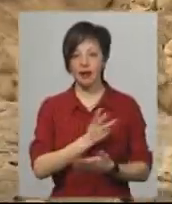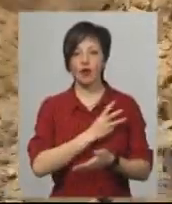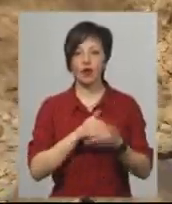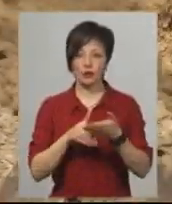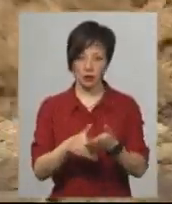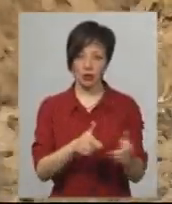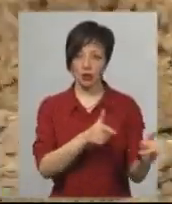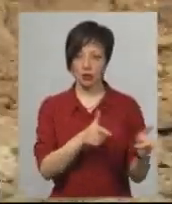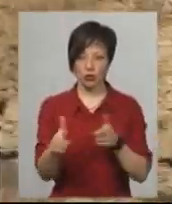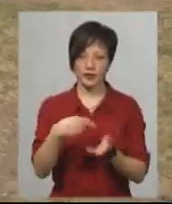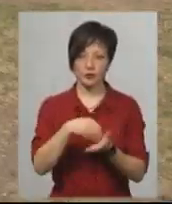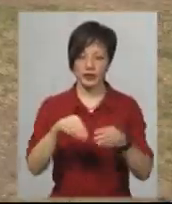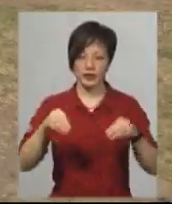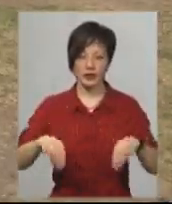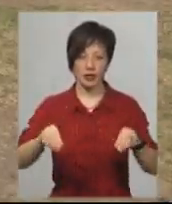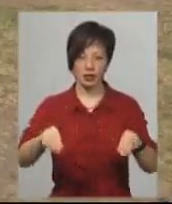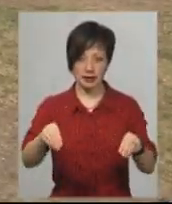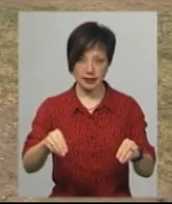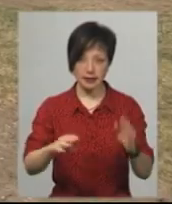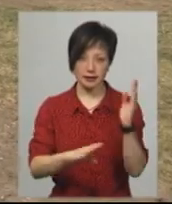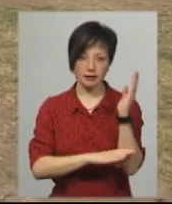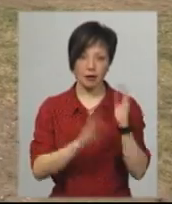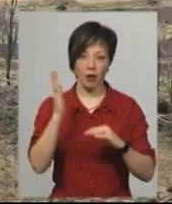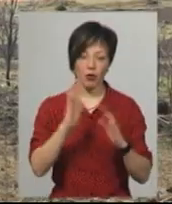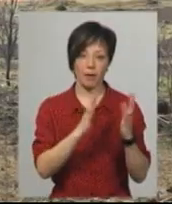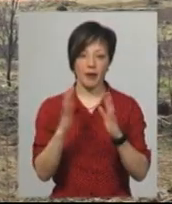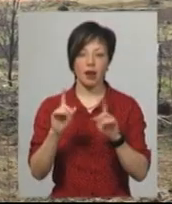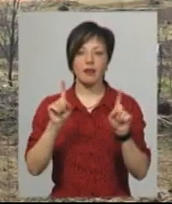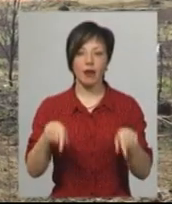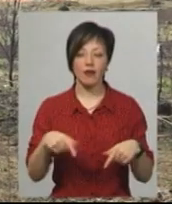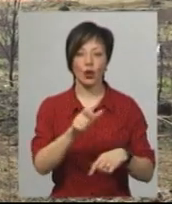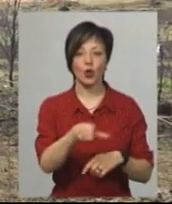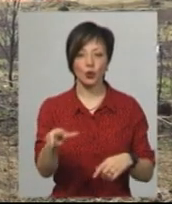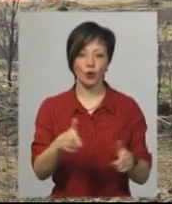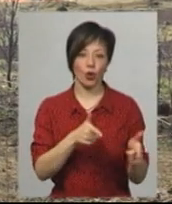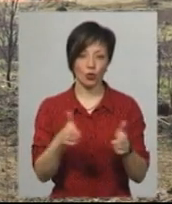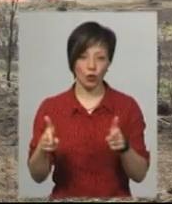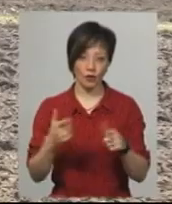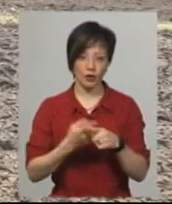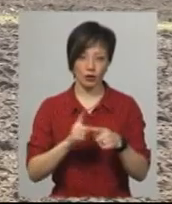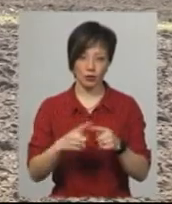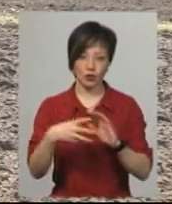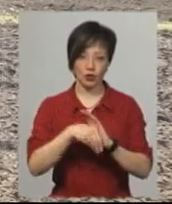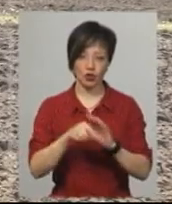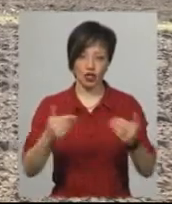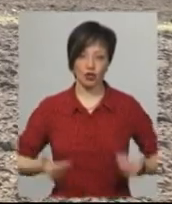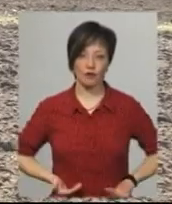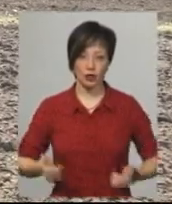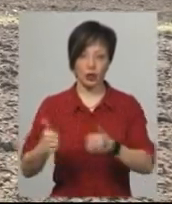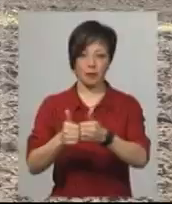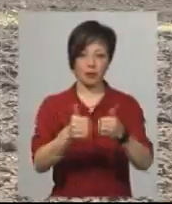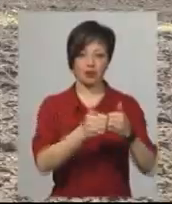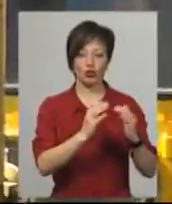допомогти у закупівлі саджанців для майбутнього парку. Навіть мешканці готові в тому долучитись, які живуть в